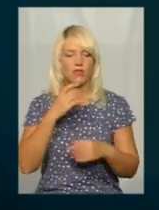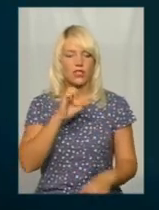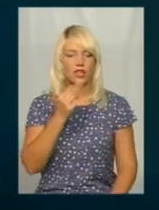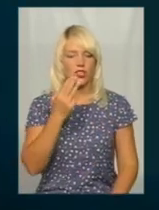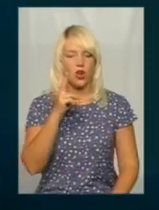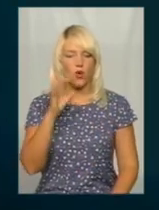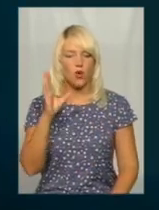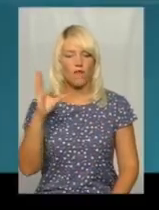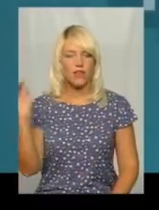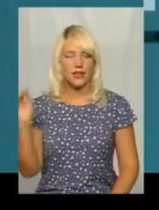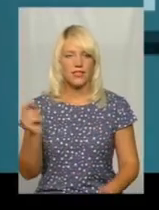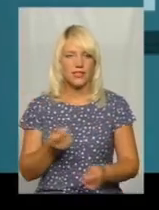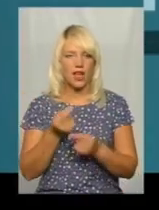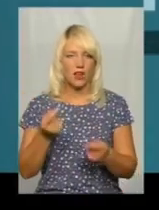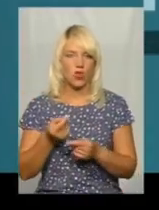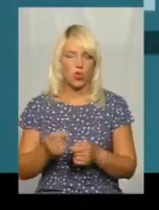зерно.